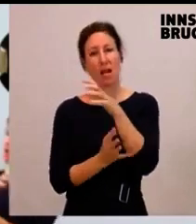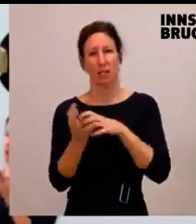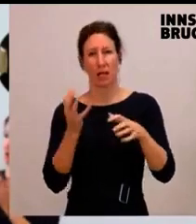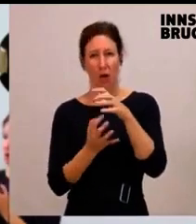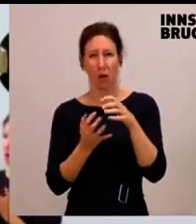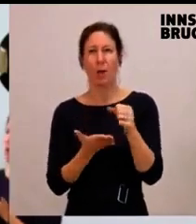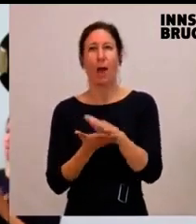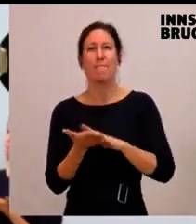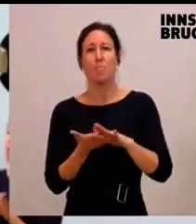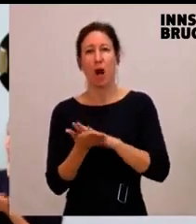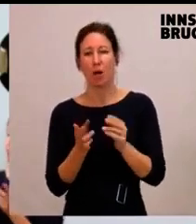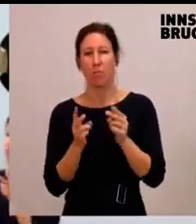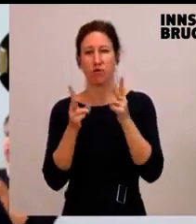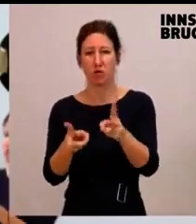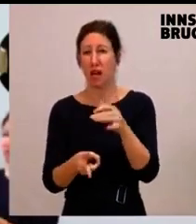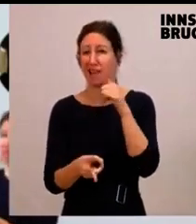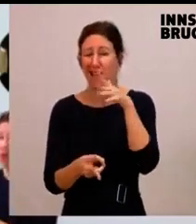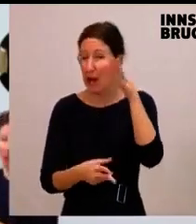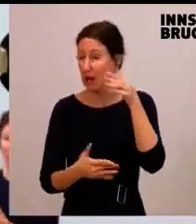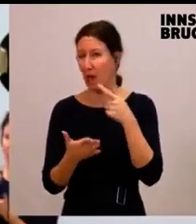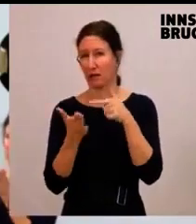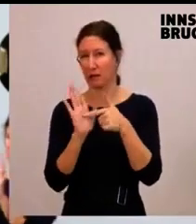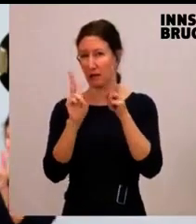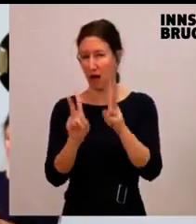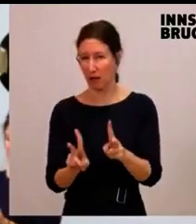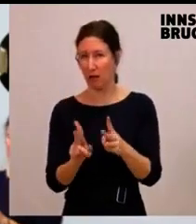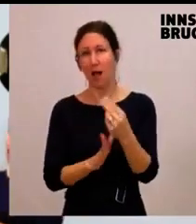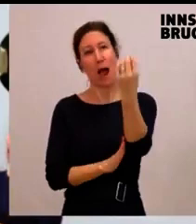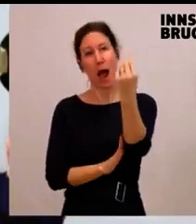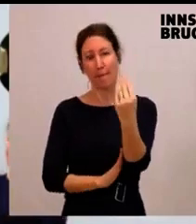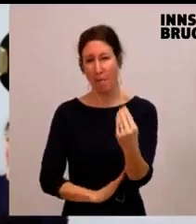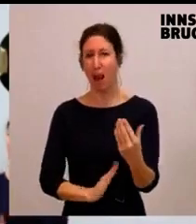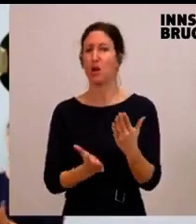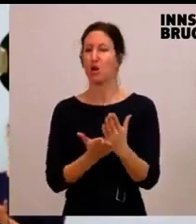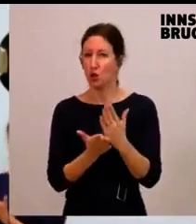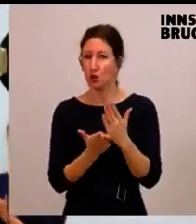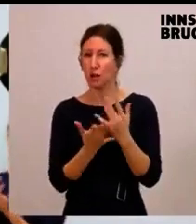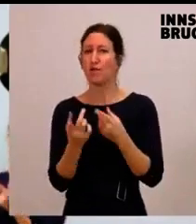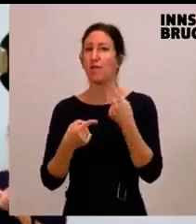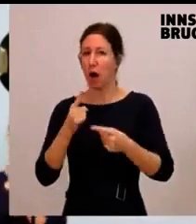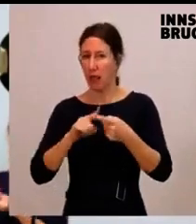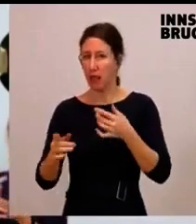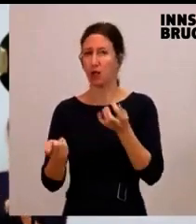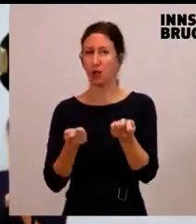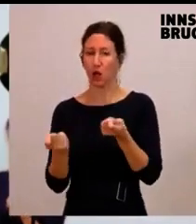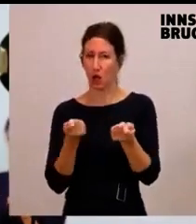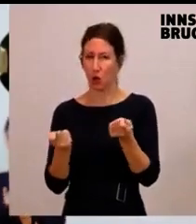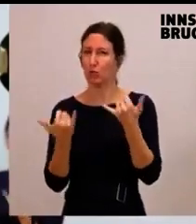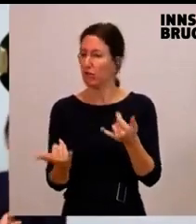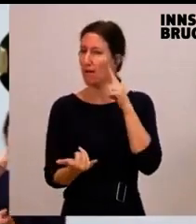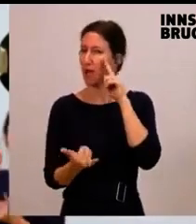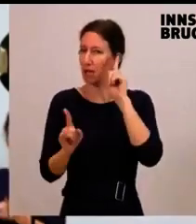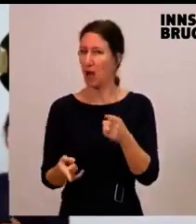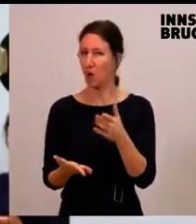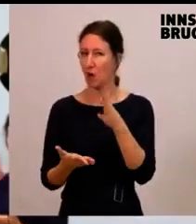feststellbar. Die Ampel politisch gesteuert aufgrund unserer Anfrage, wissen wir das ja mittlerweile auch. Und die Frau Schwarzl